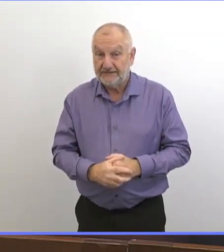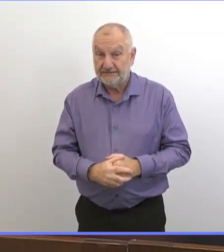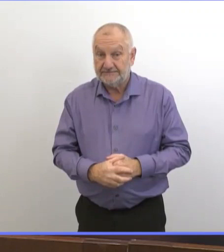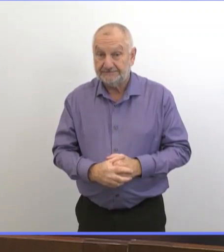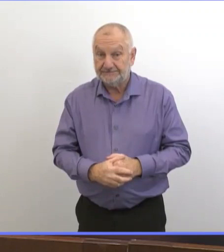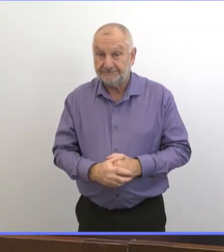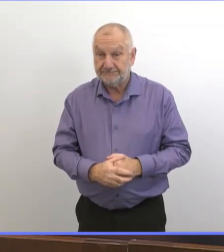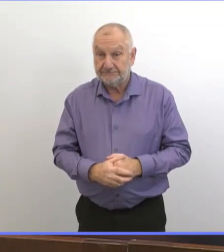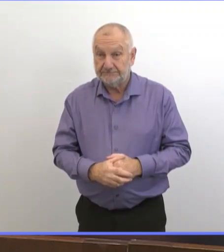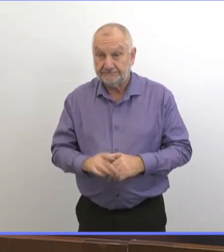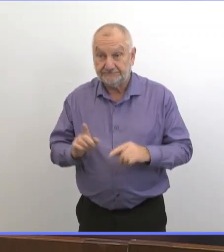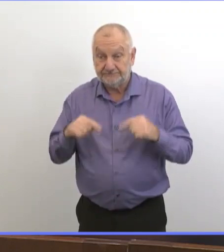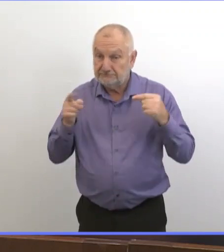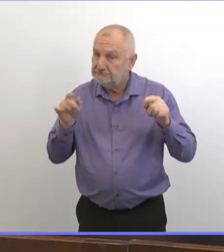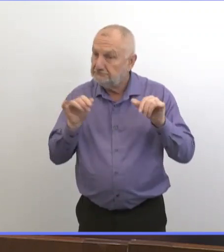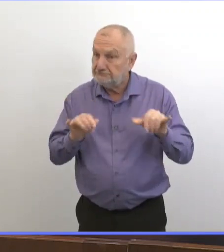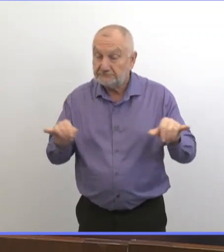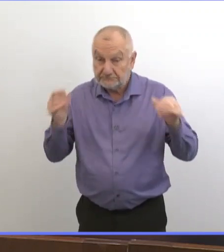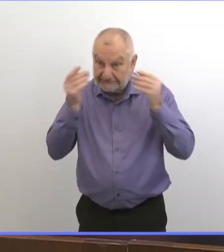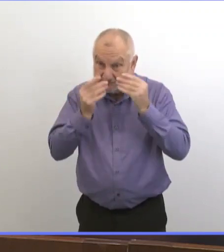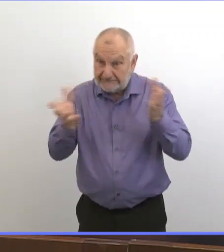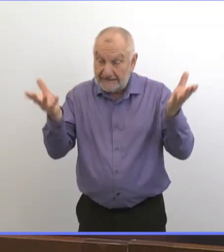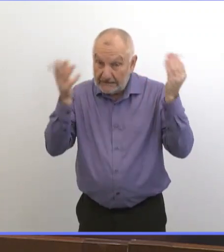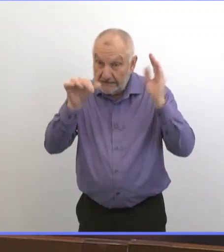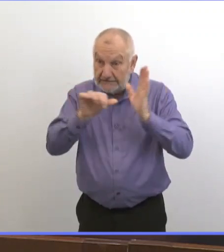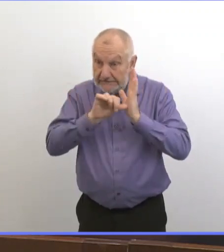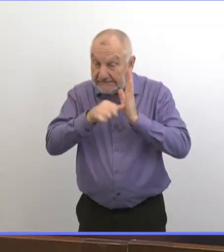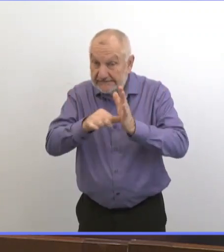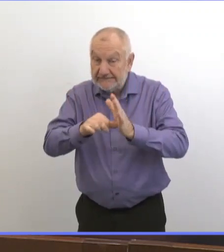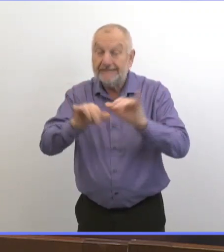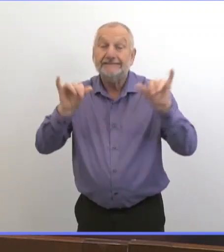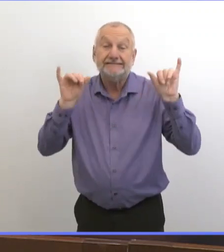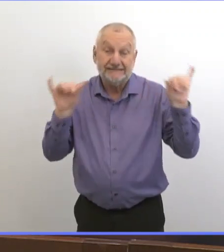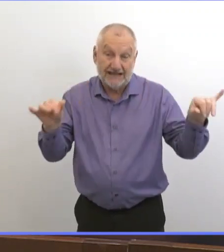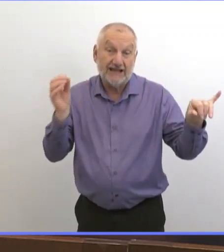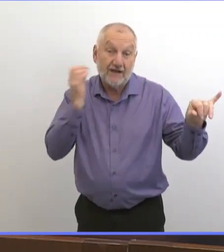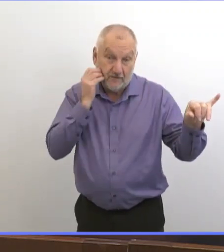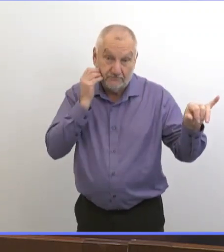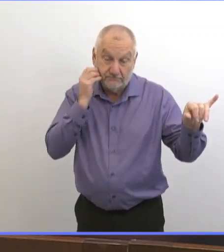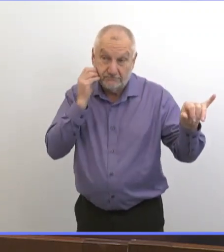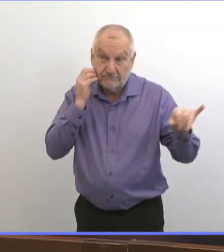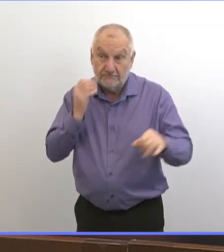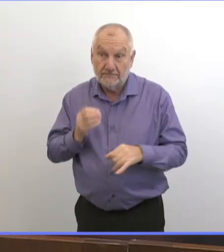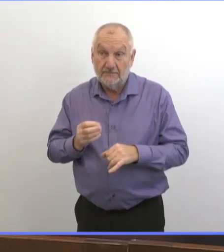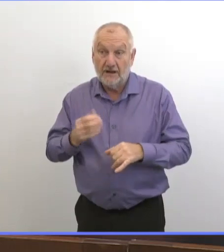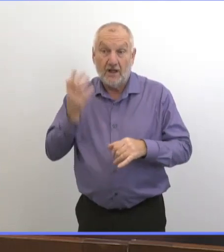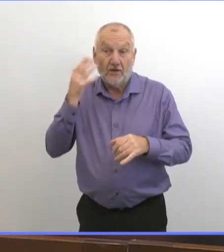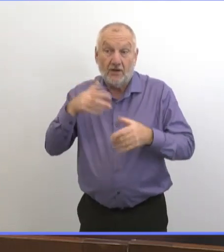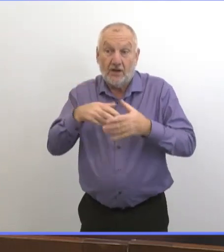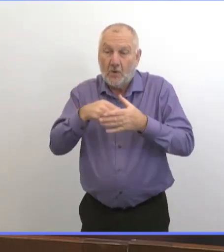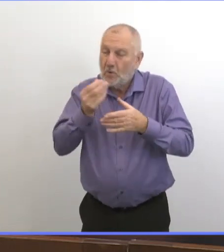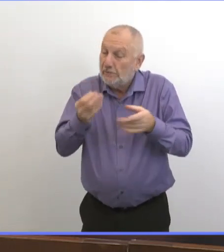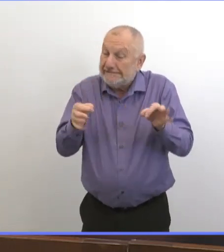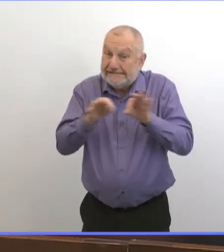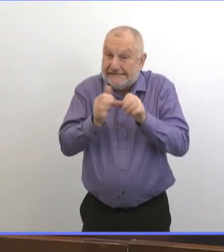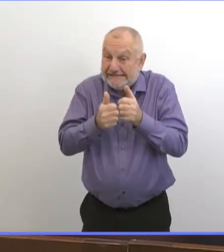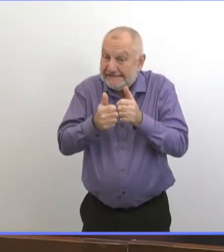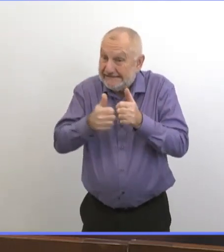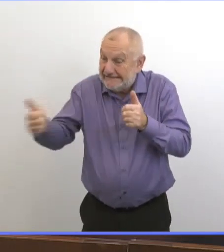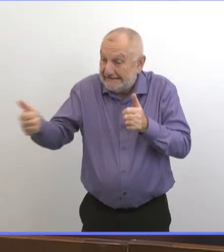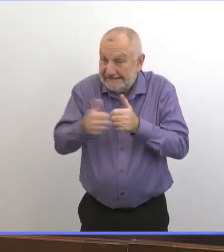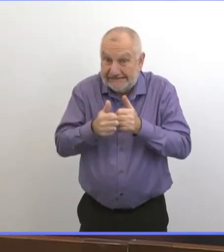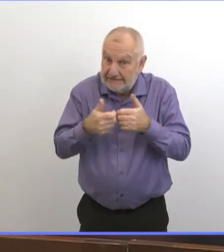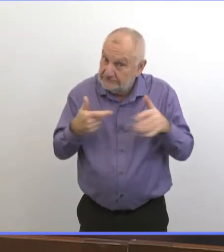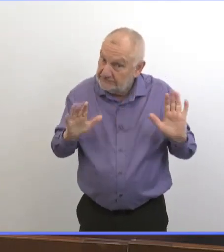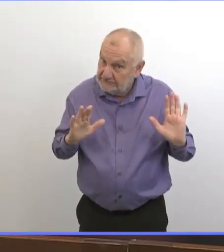reste le même, restez chez vous, restez chez vous autant que possible. Ne sortez que pour des raisons essentielles. Quand vous sortez,